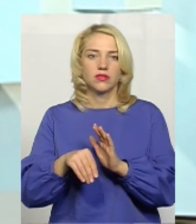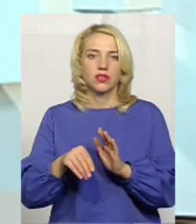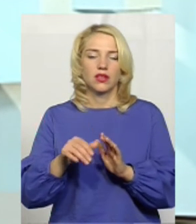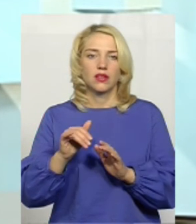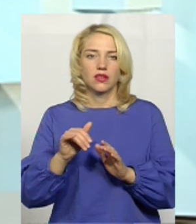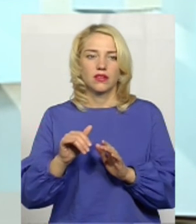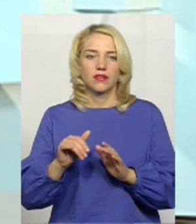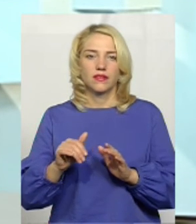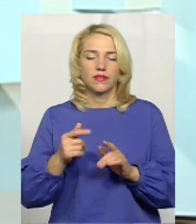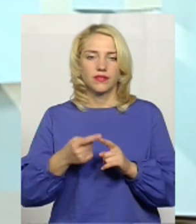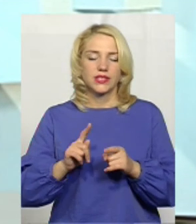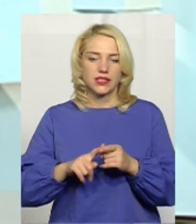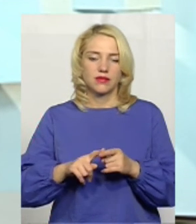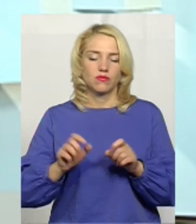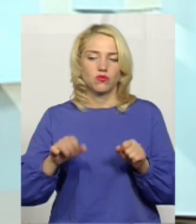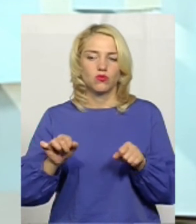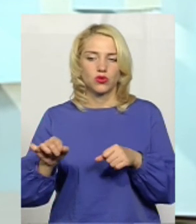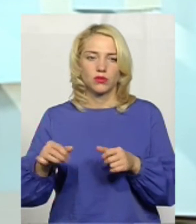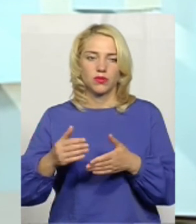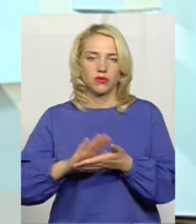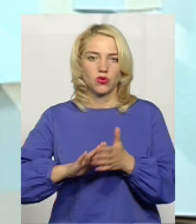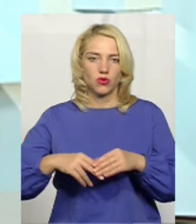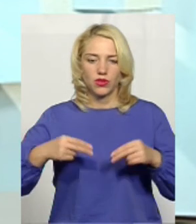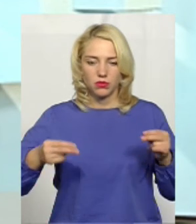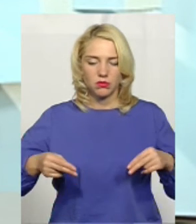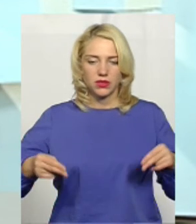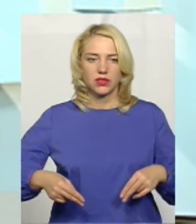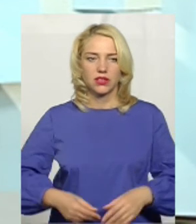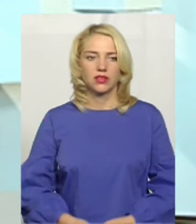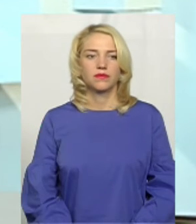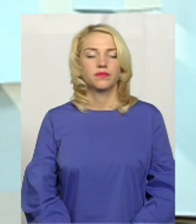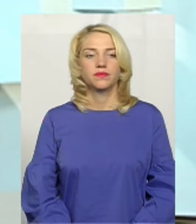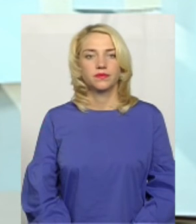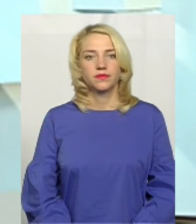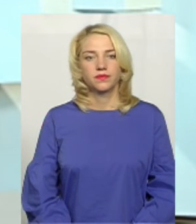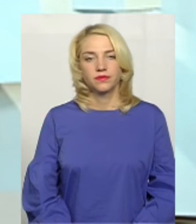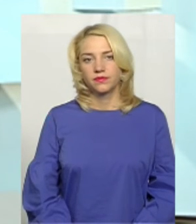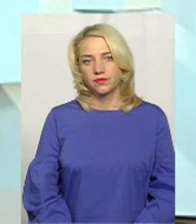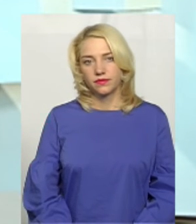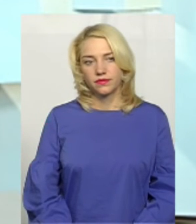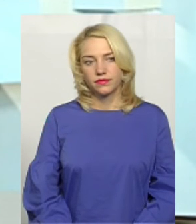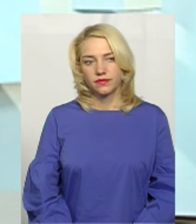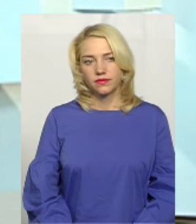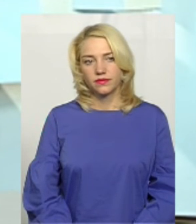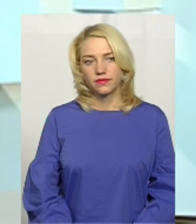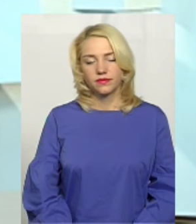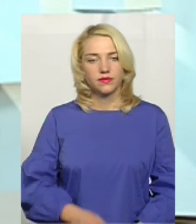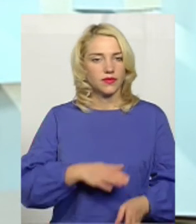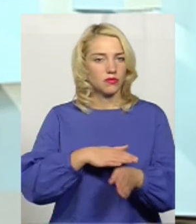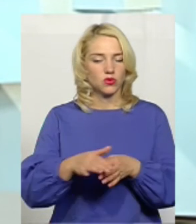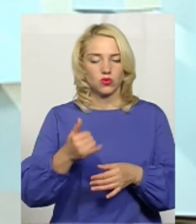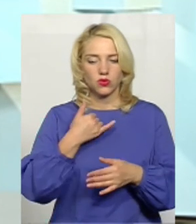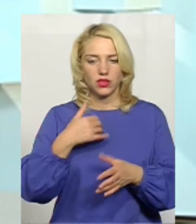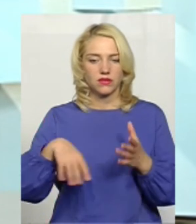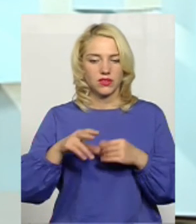саме в той можливість підписання договору з Національною службою здоров'я. Ну, і абсолютно в нас всі